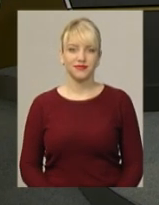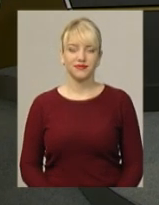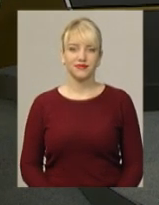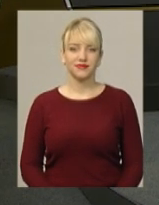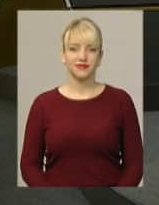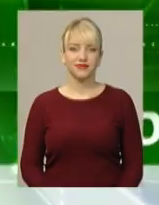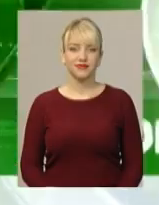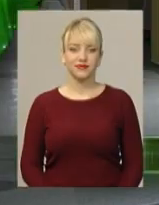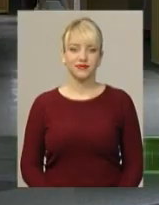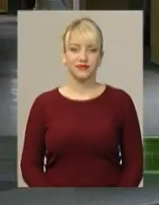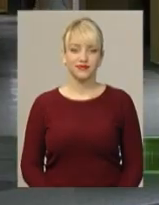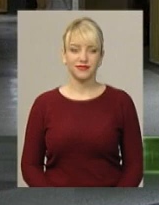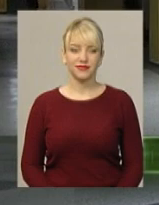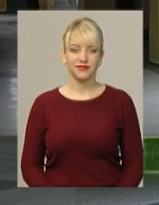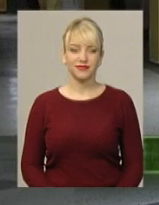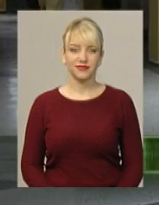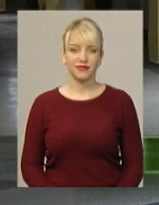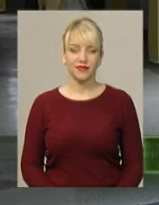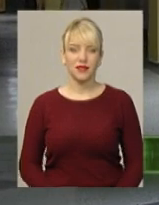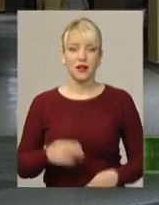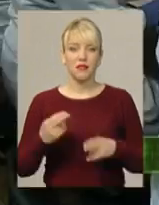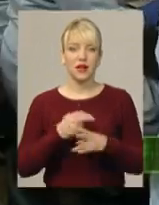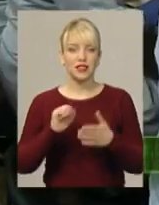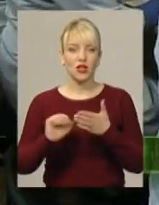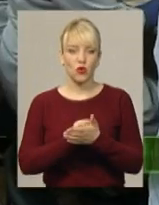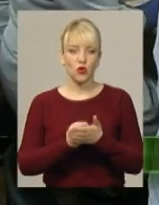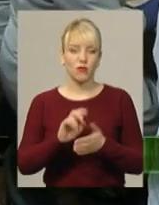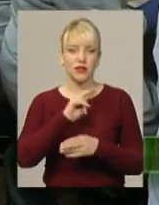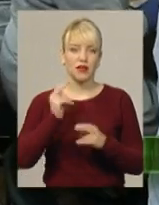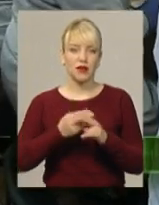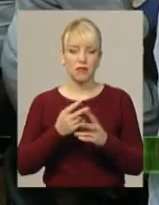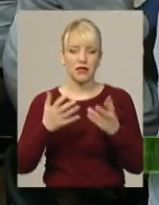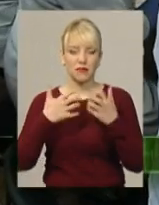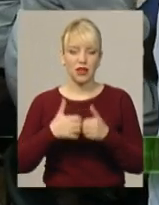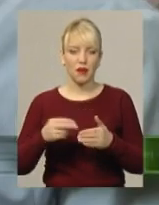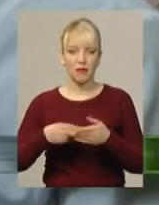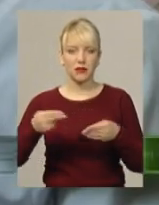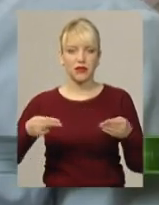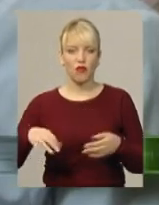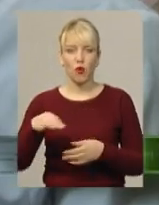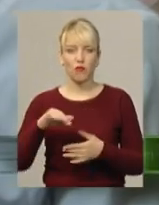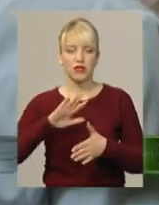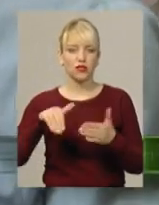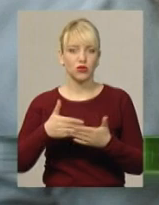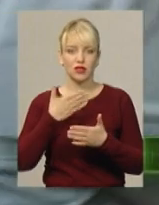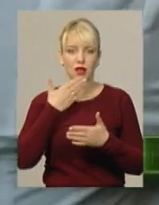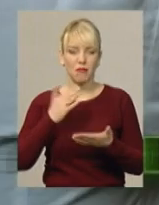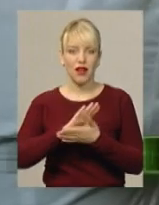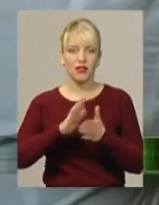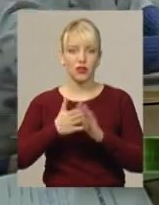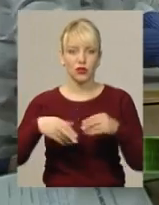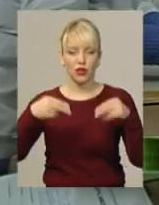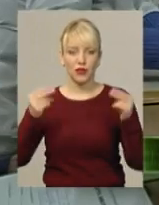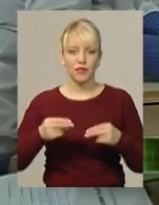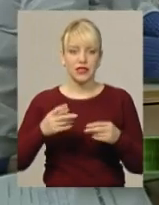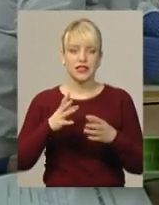Музика Без документів і без механізму підписання. В області досі немає декларацій для укладення договорів